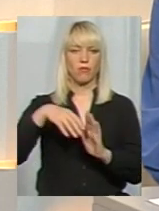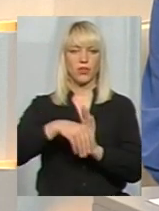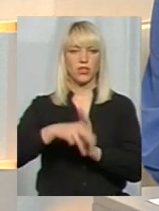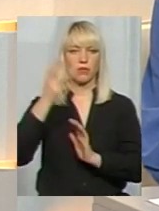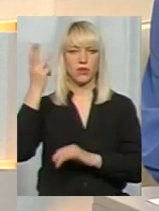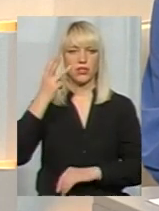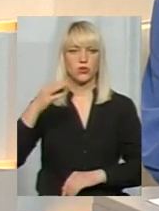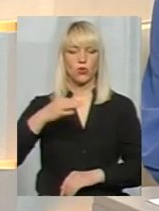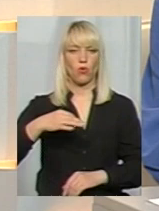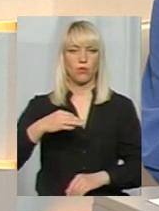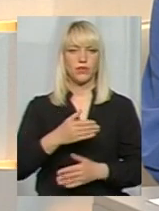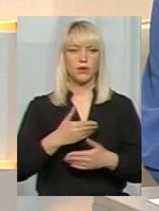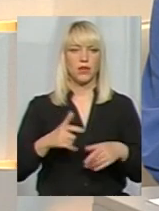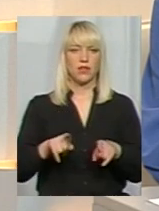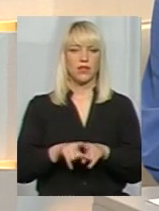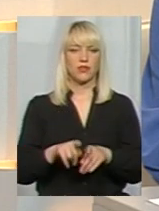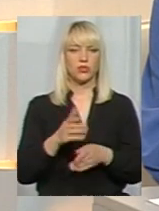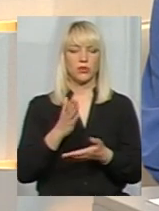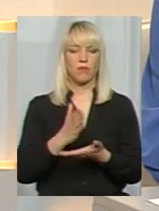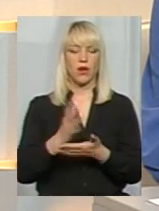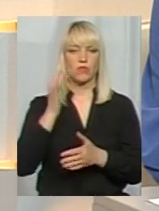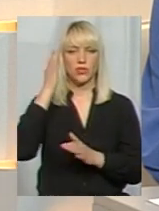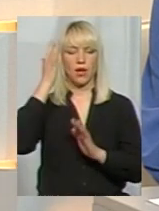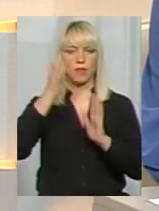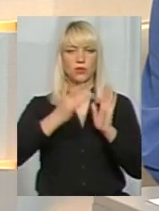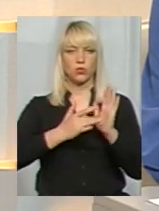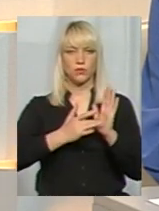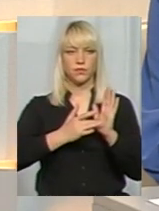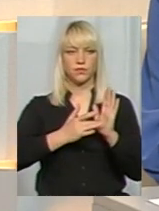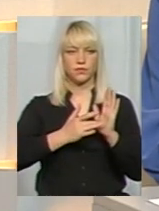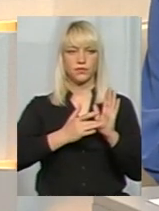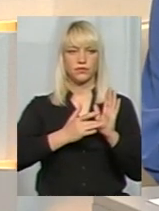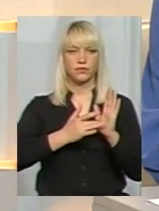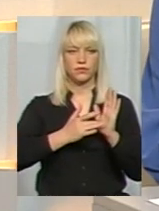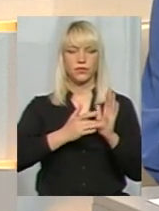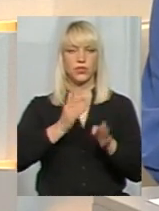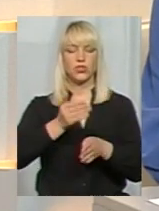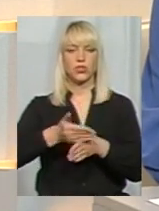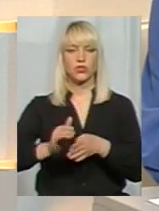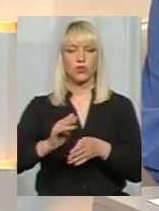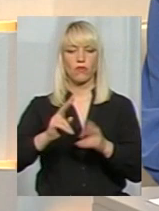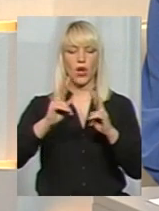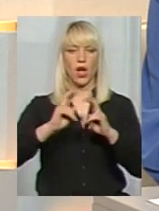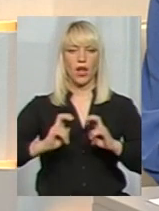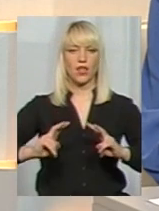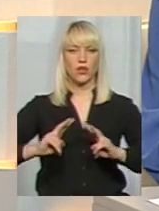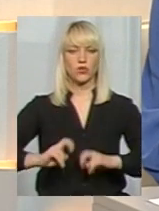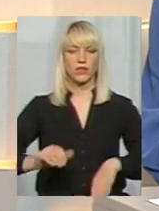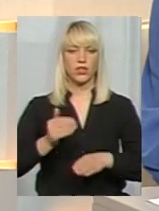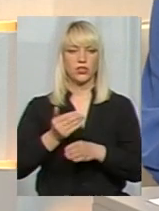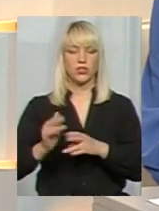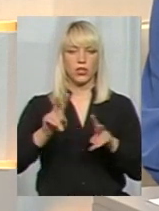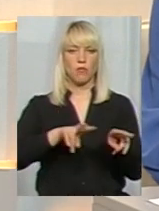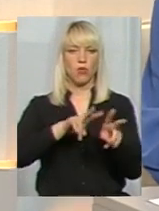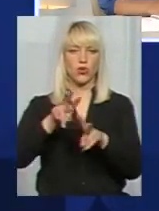Ми також маємо за мету частково аналізувати, частково